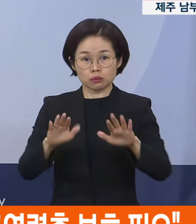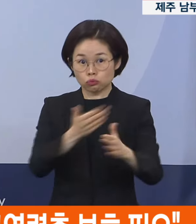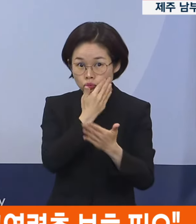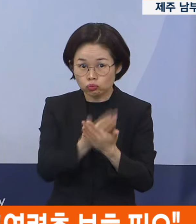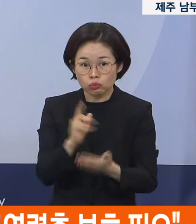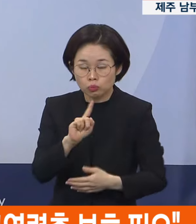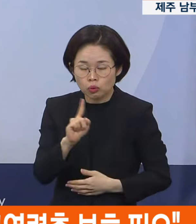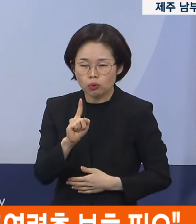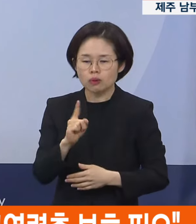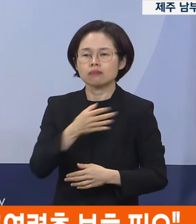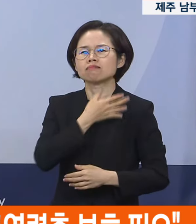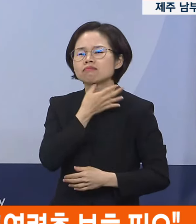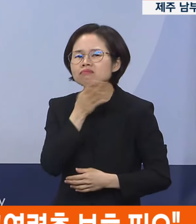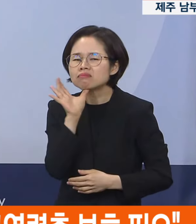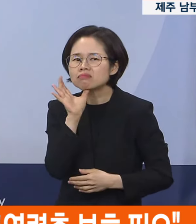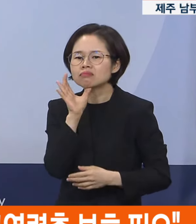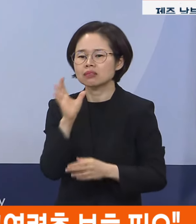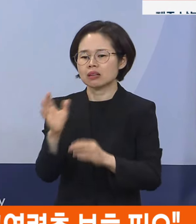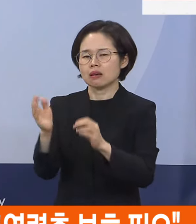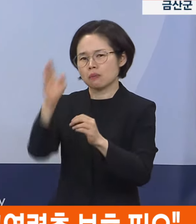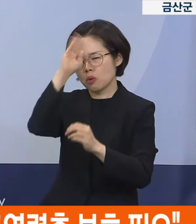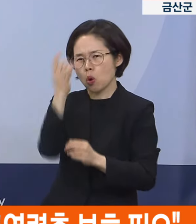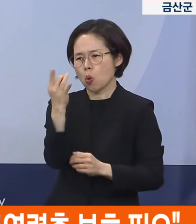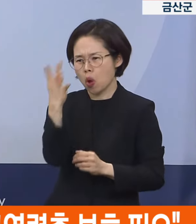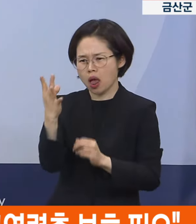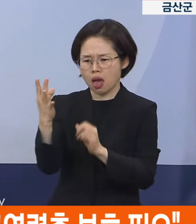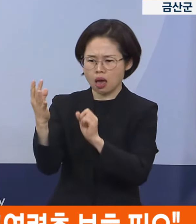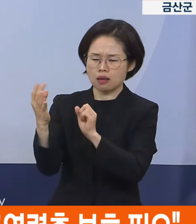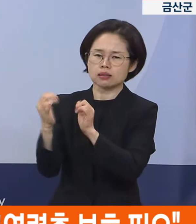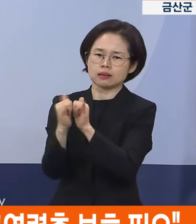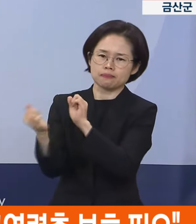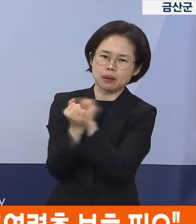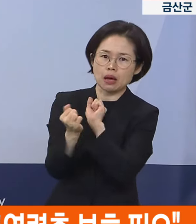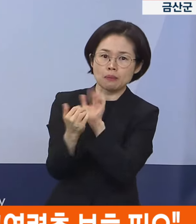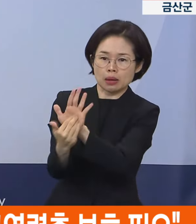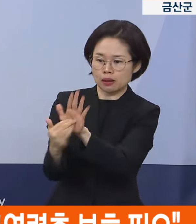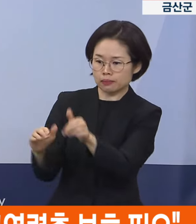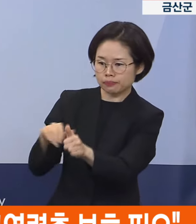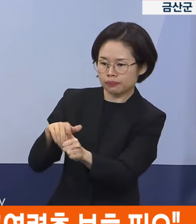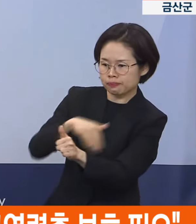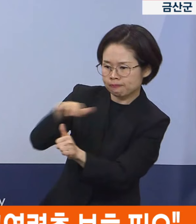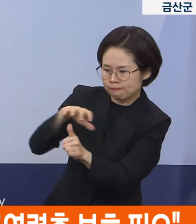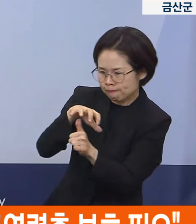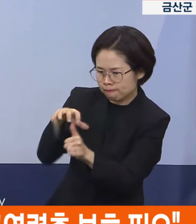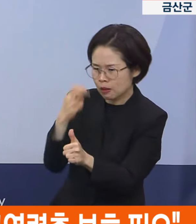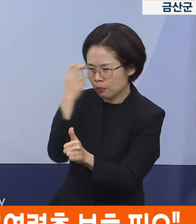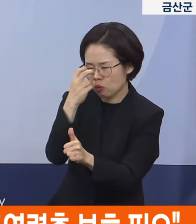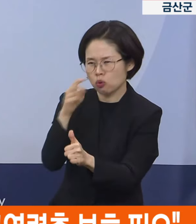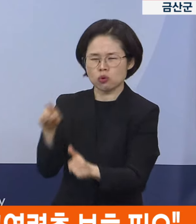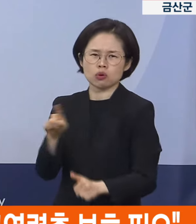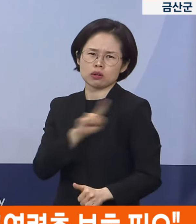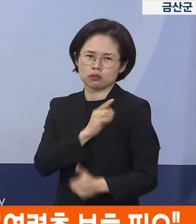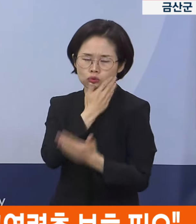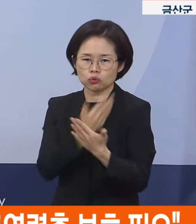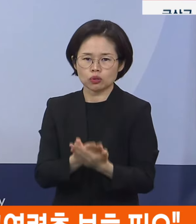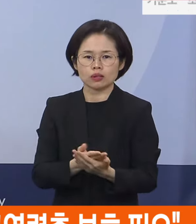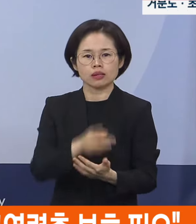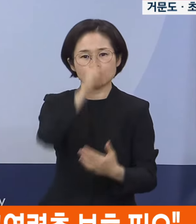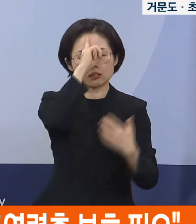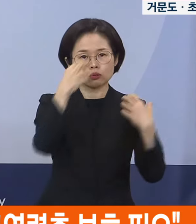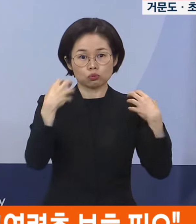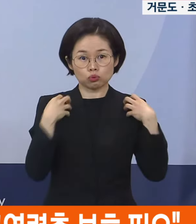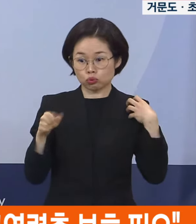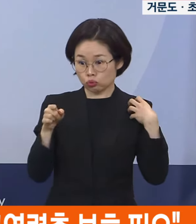기저질환자와 같은 고위험군을 보호하여 건강 피해를 최소화하는 것입니다. 정부는 고위험군